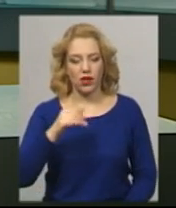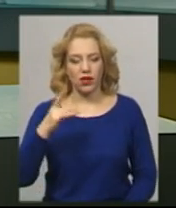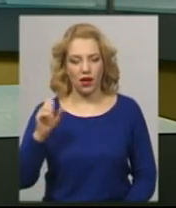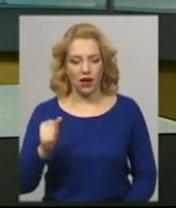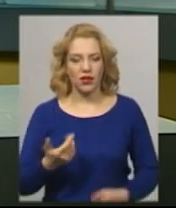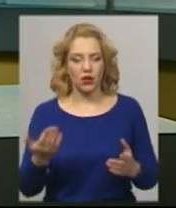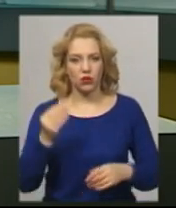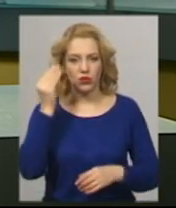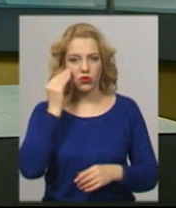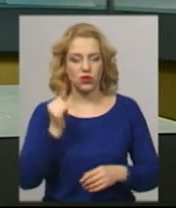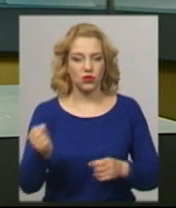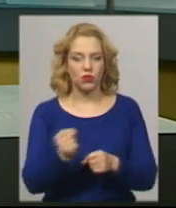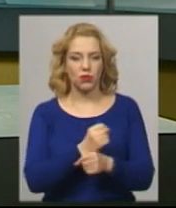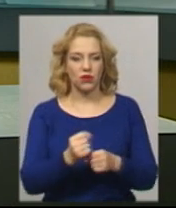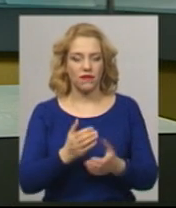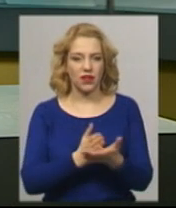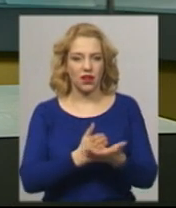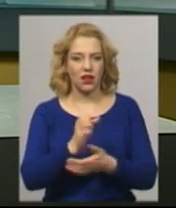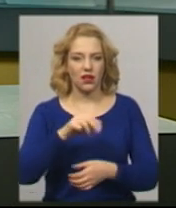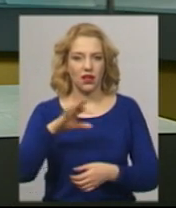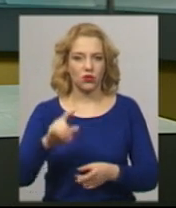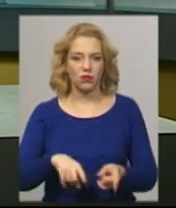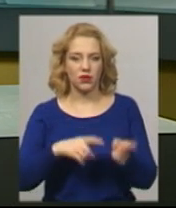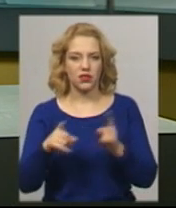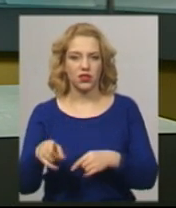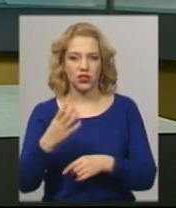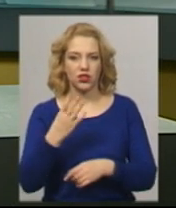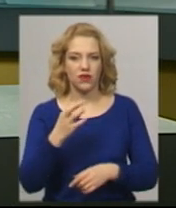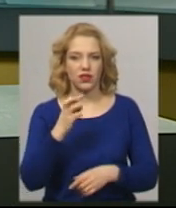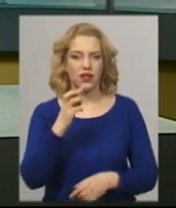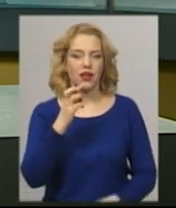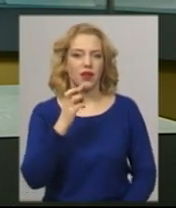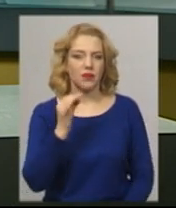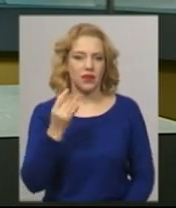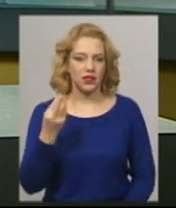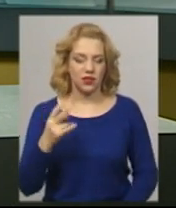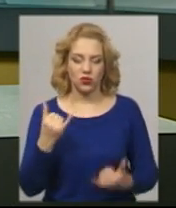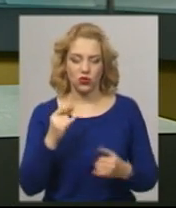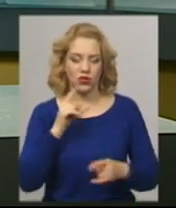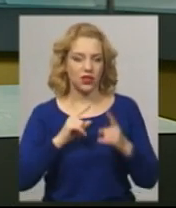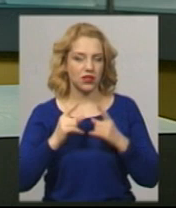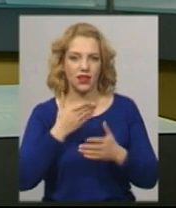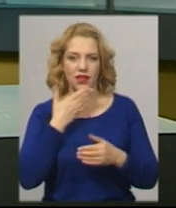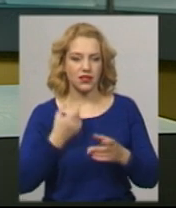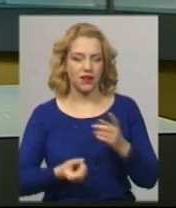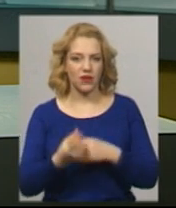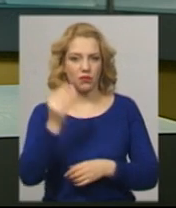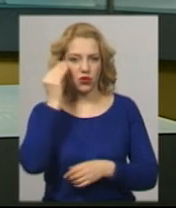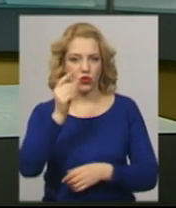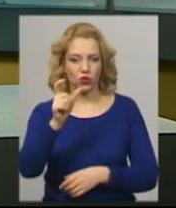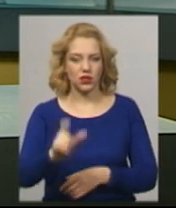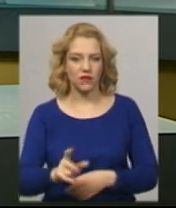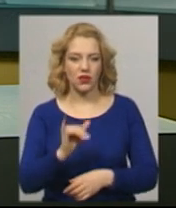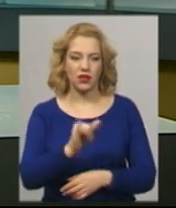підозрюють у побитті ветерана АТО, перенесли на 4 березня. Сьогодні на засідання не з'явився ані підозрюваний у справі, ані